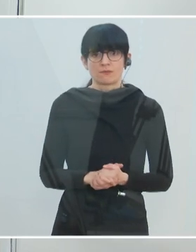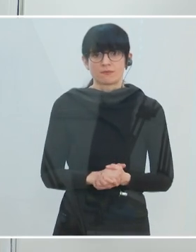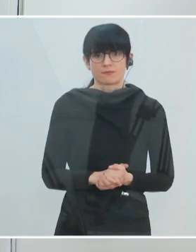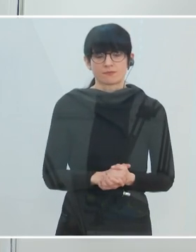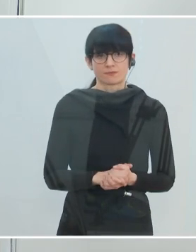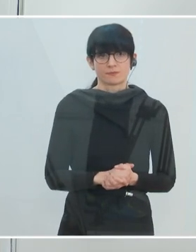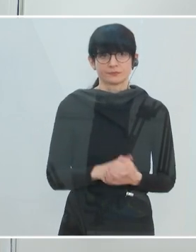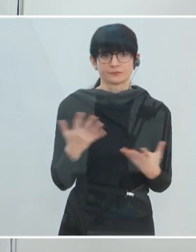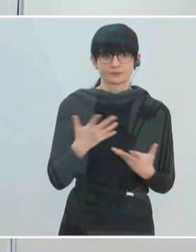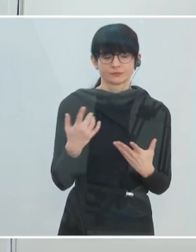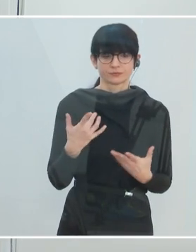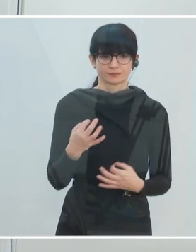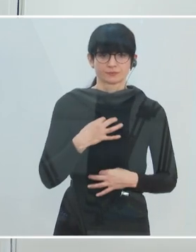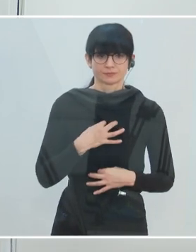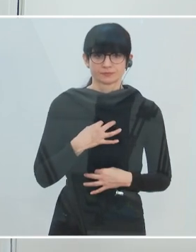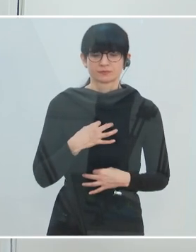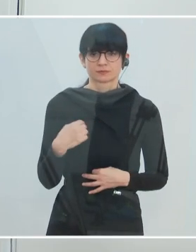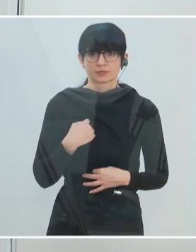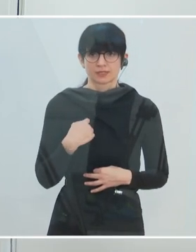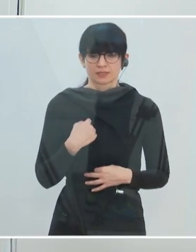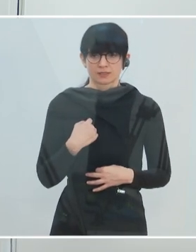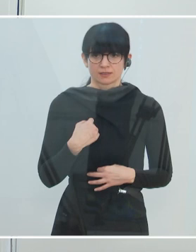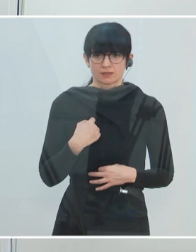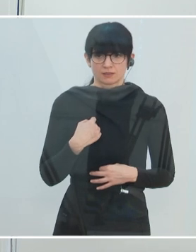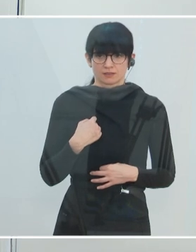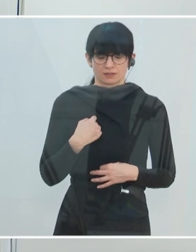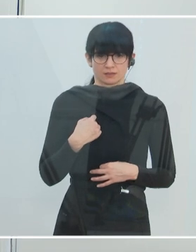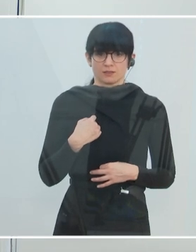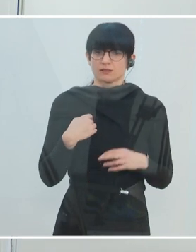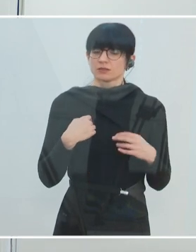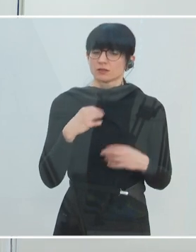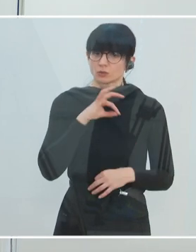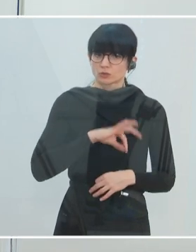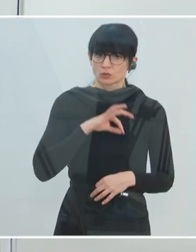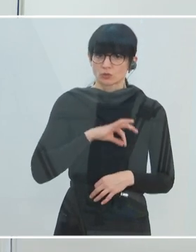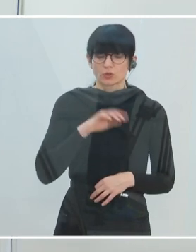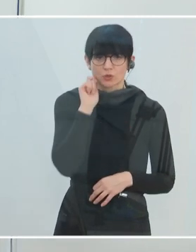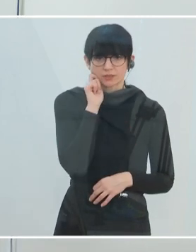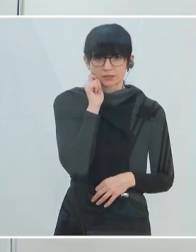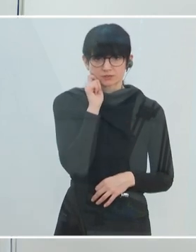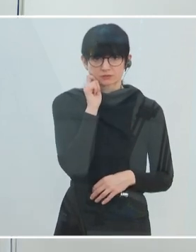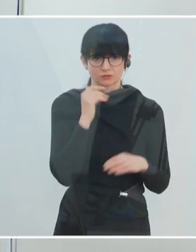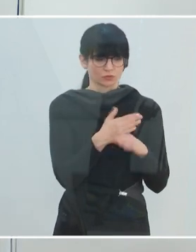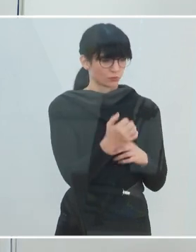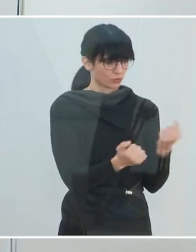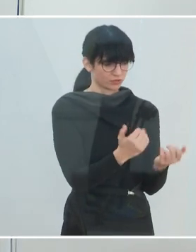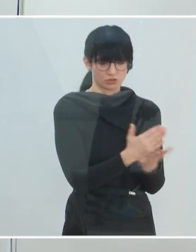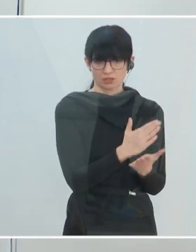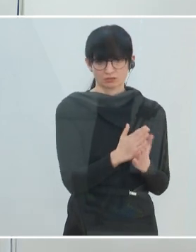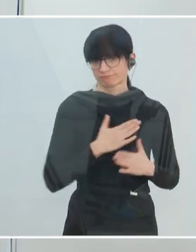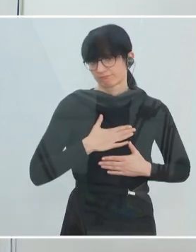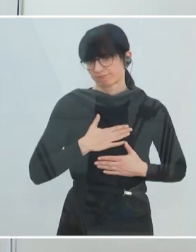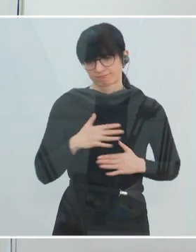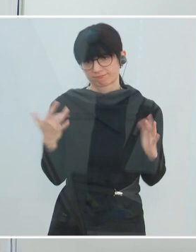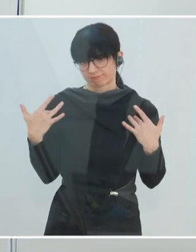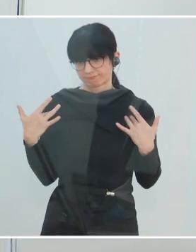Was für uns wichtig ist, ist, ich kann immer nur aus meiner psychologischen Expertise sprechen. Das heißt, für politische Entscheidungen bin ich